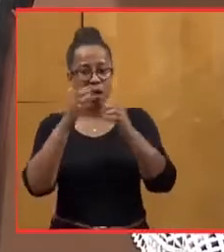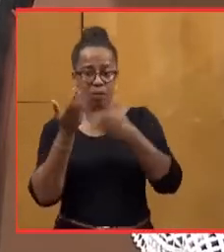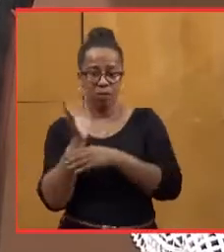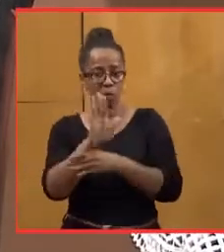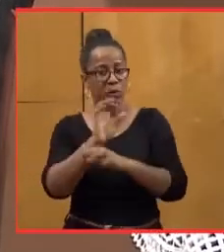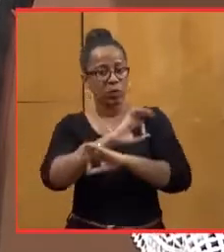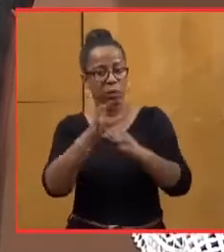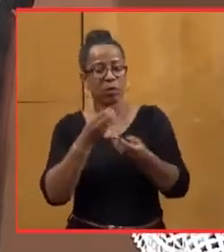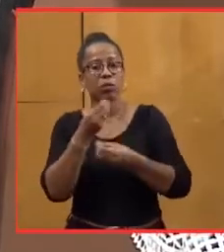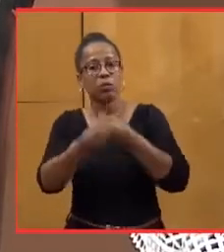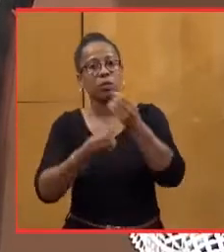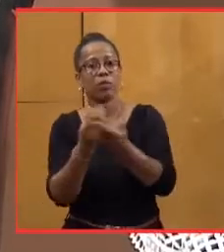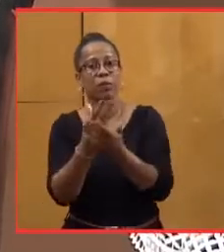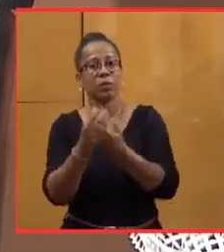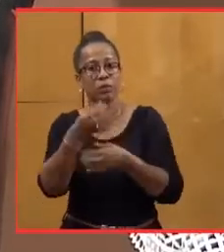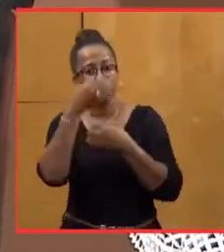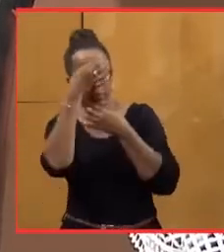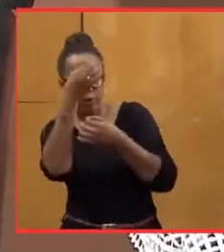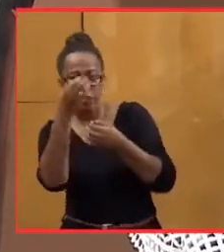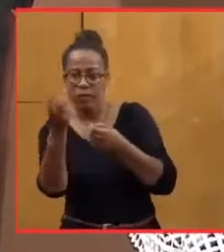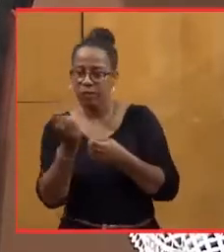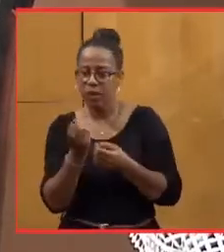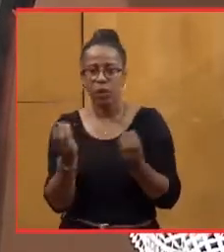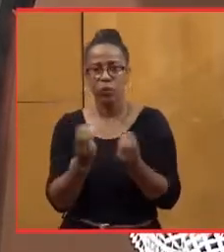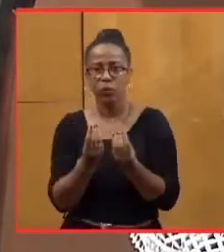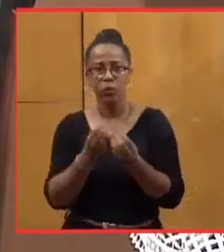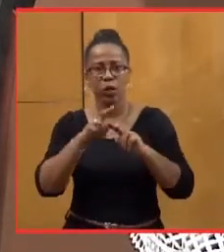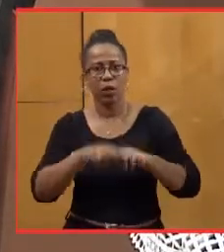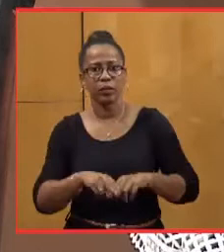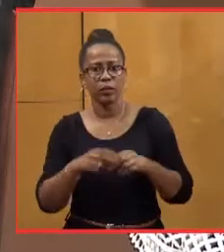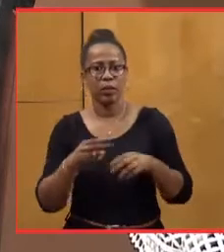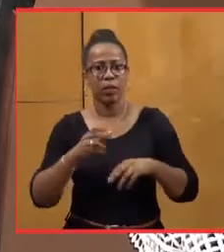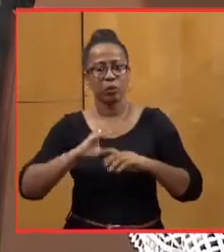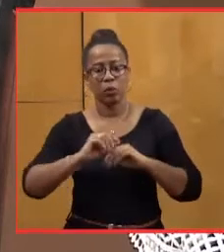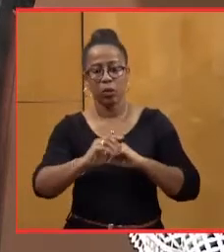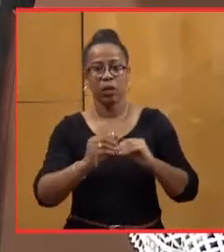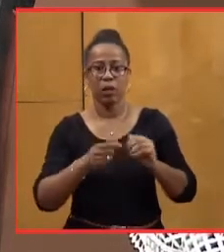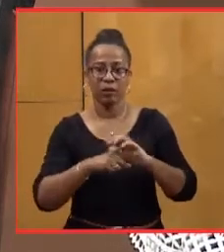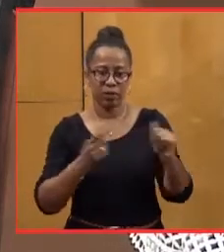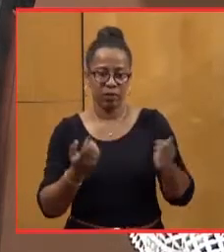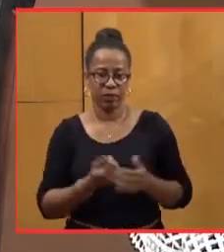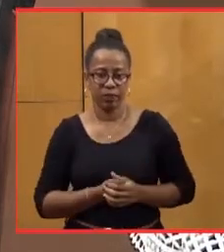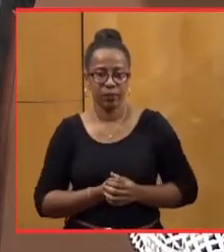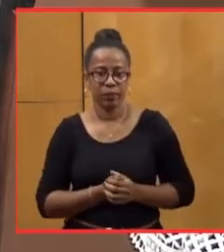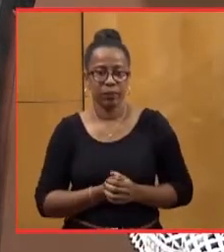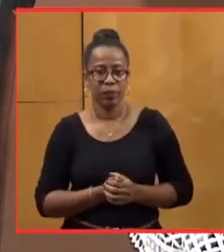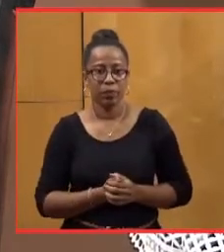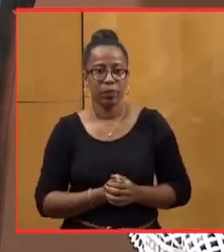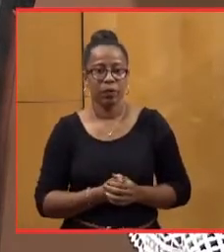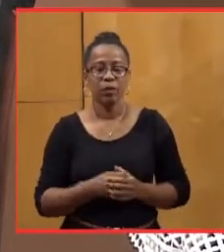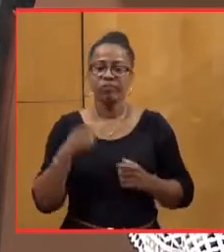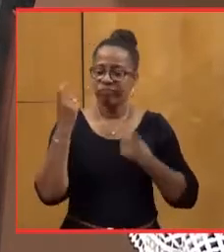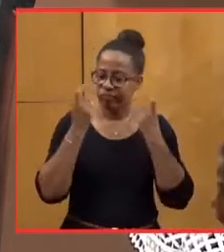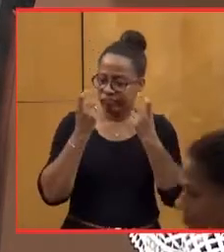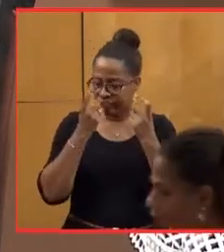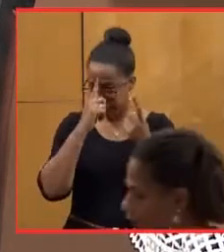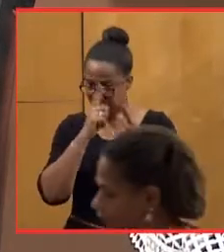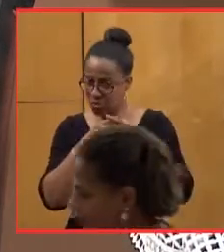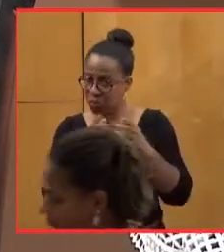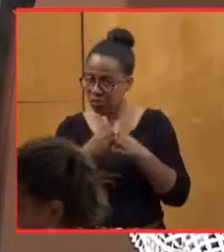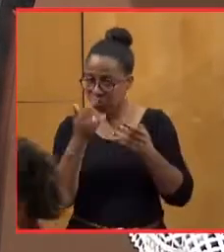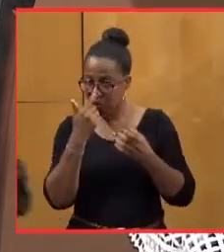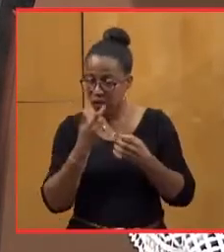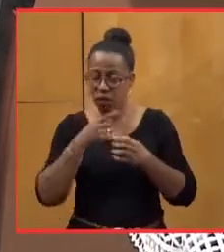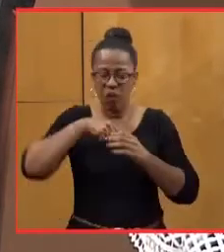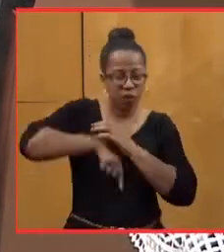d'information qui précisent ou d'où viennent ces restes à réaliser. À se demander si cela n'est pas fait volontairement.